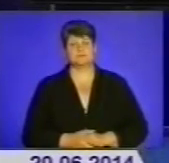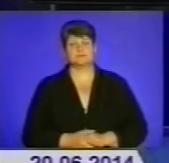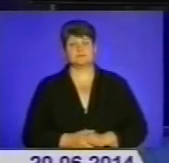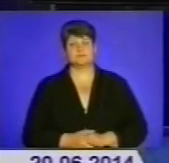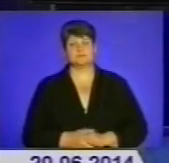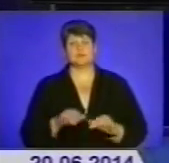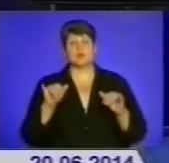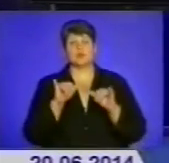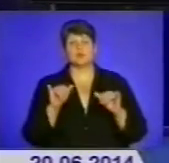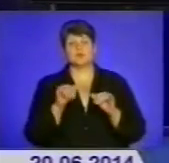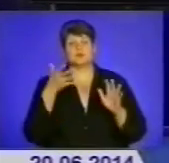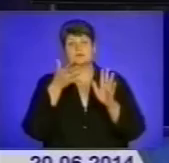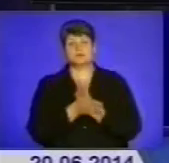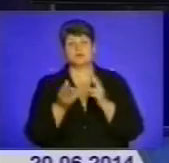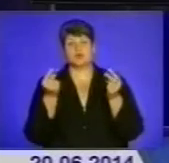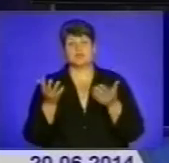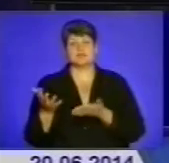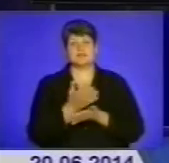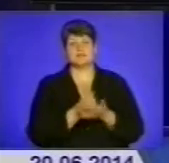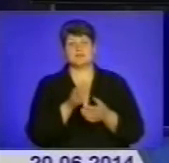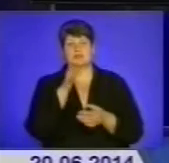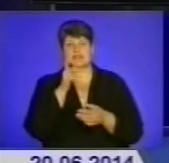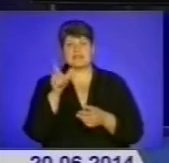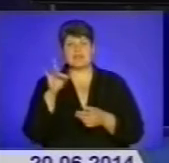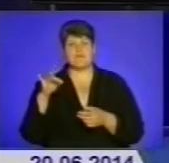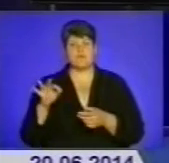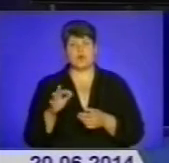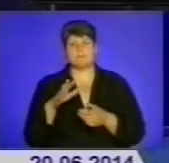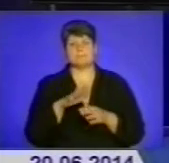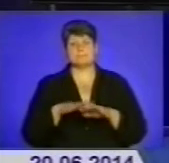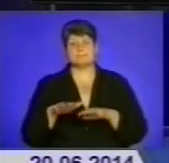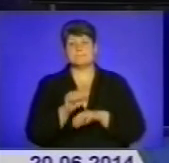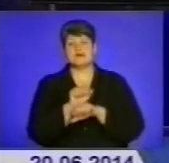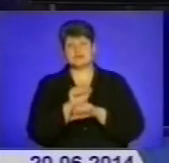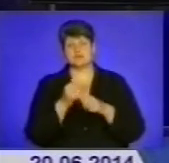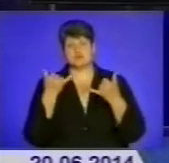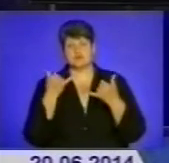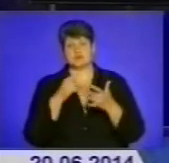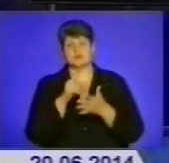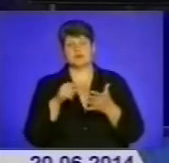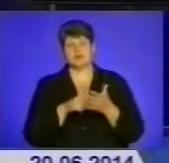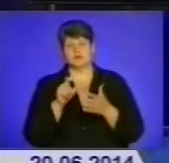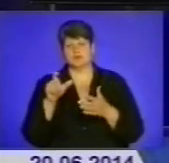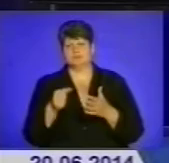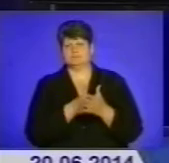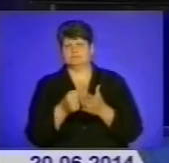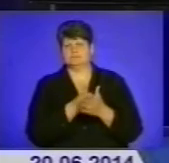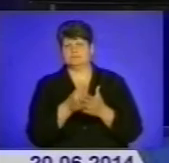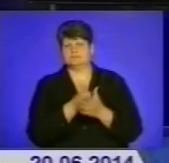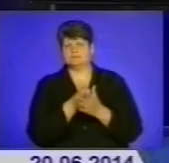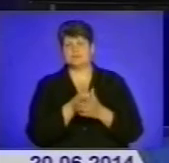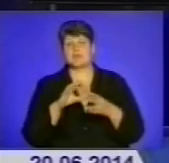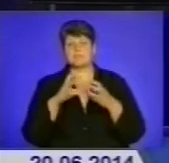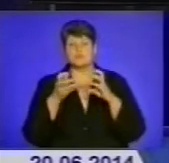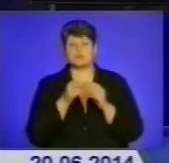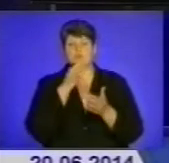Куди поділися кошти, зібрані під час Євромайдану? Саме ці питання сьогодні активно лобіюють представники громади. На підсумковому